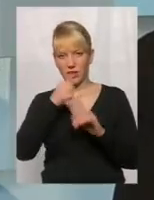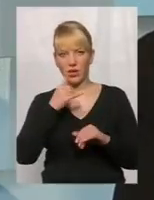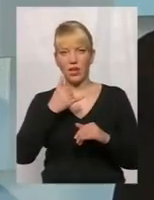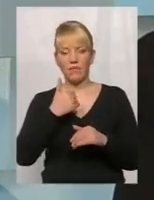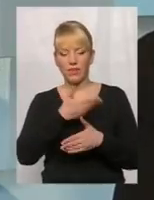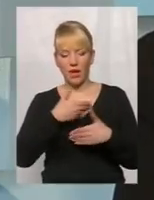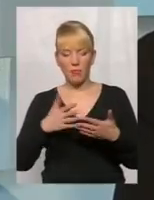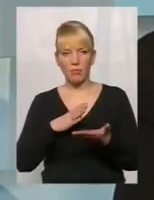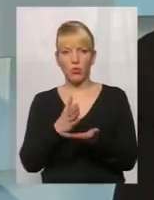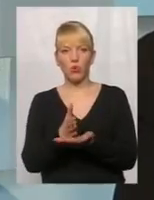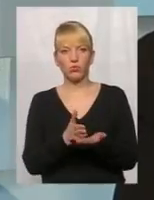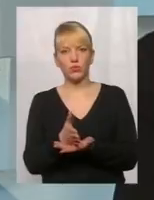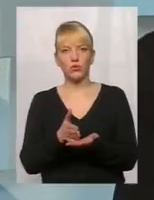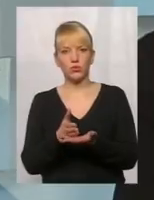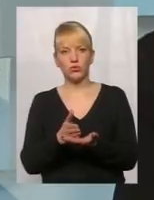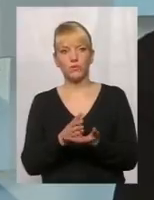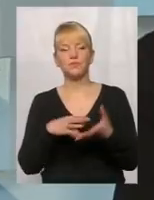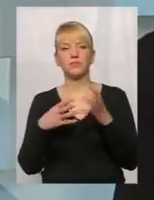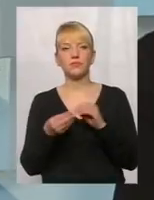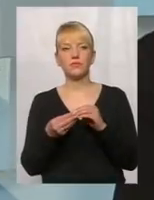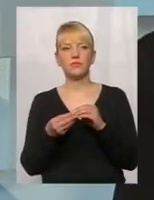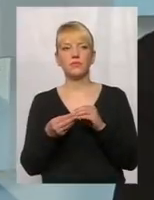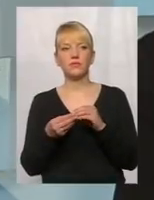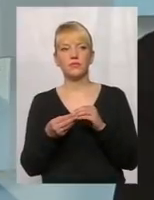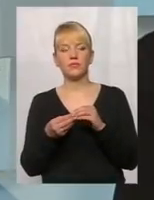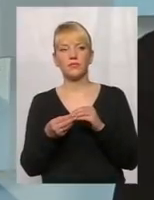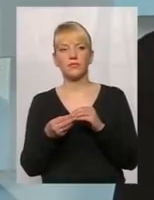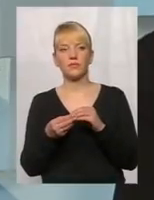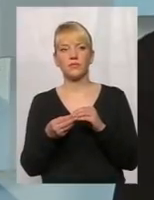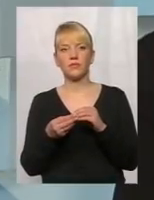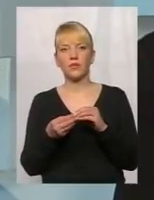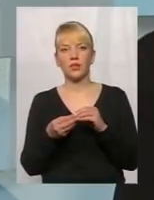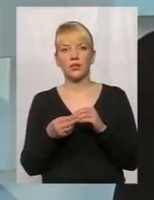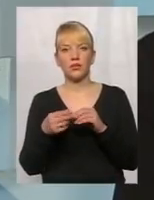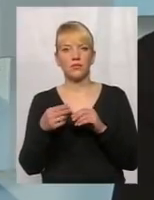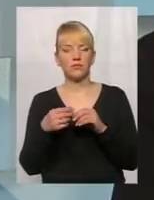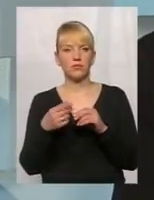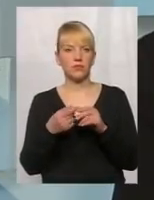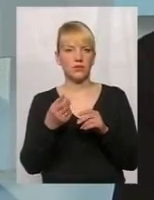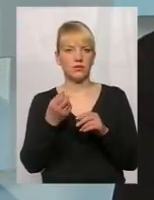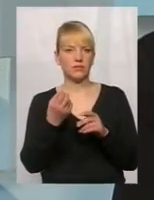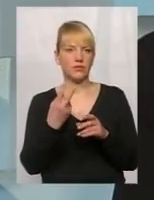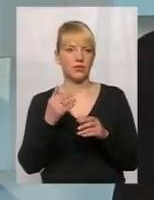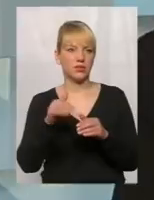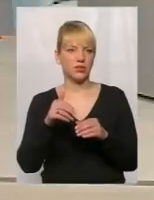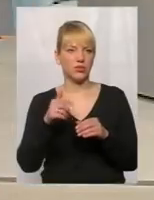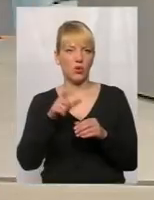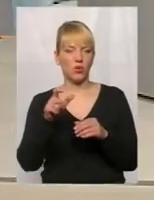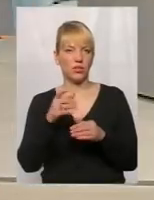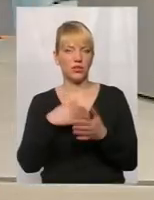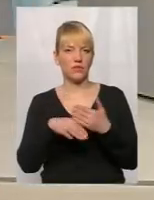нами обслужено все взагалі, біля п'яти тисяч людей з інвалідністю. До цієї категорії входять